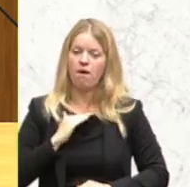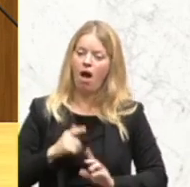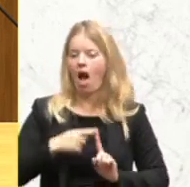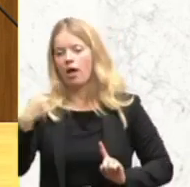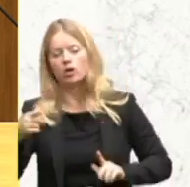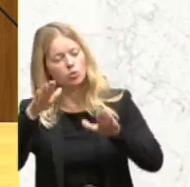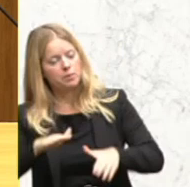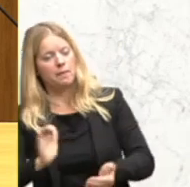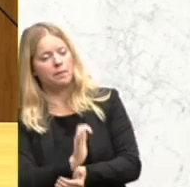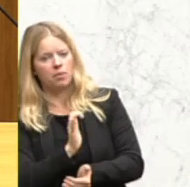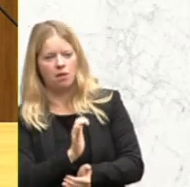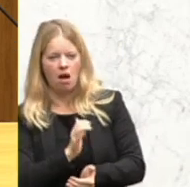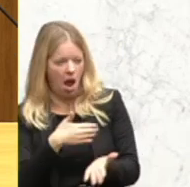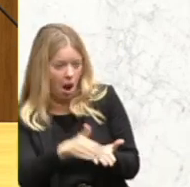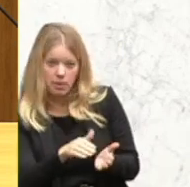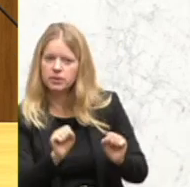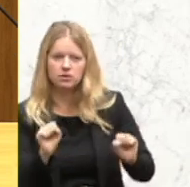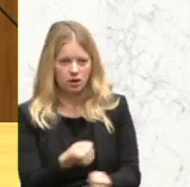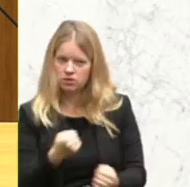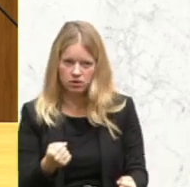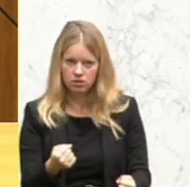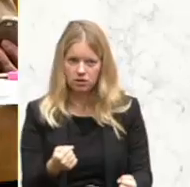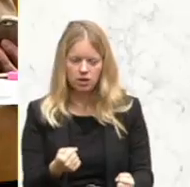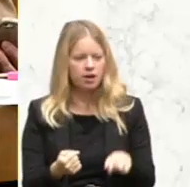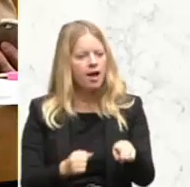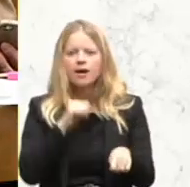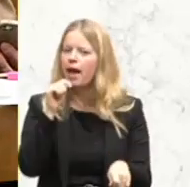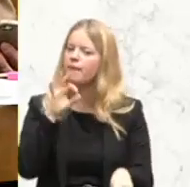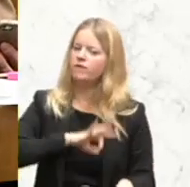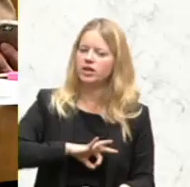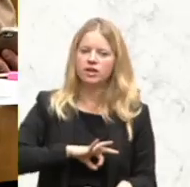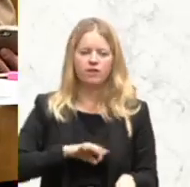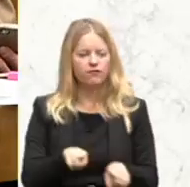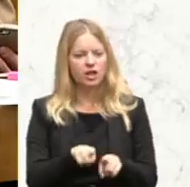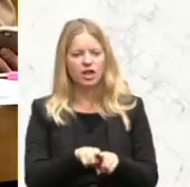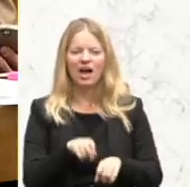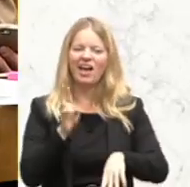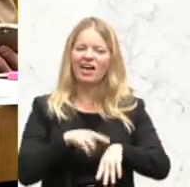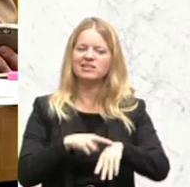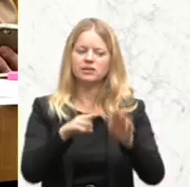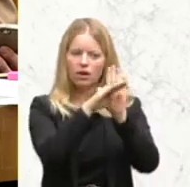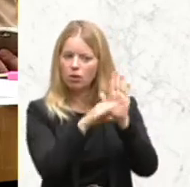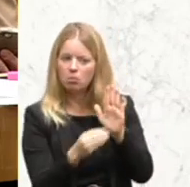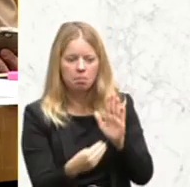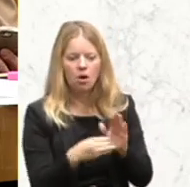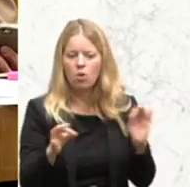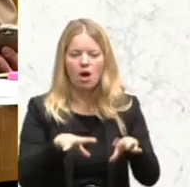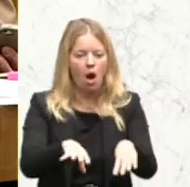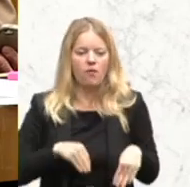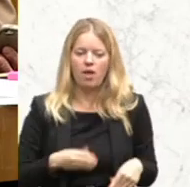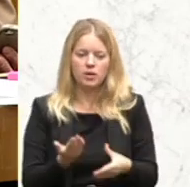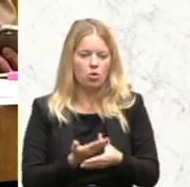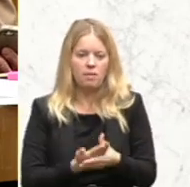nicht abgelehnt werden. Es gibt keinen Zwang zur Registrierung, kein Aufnahmedokument der islamischen Gemeinde, nichts